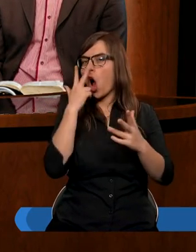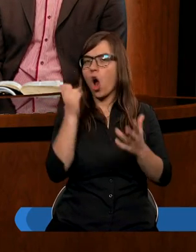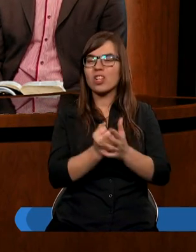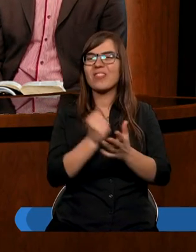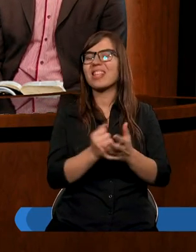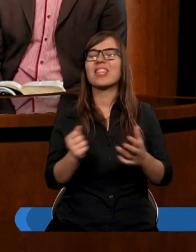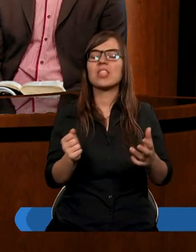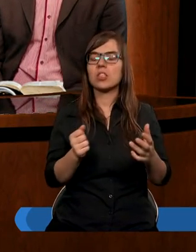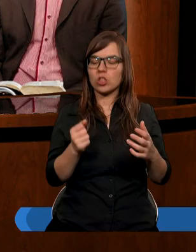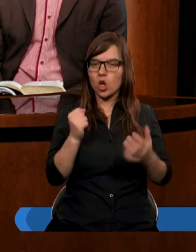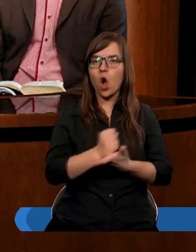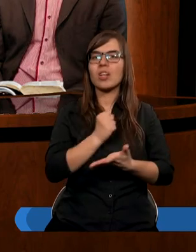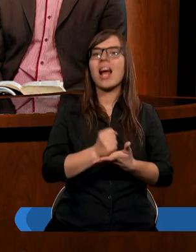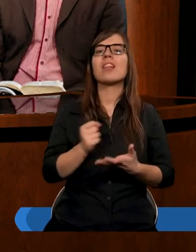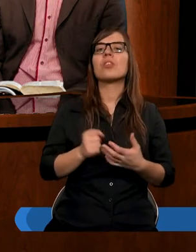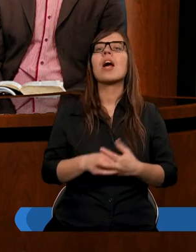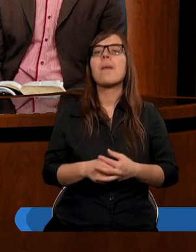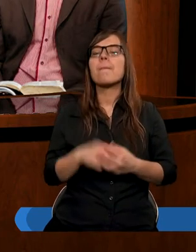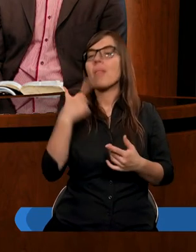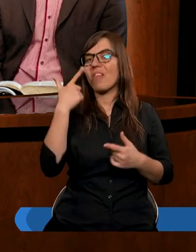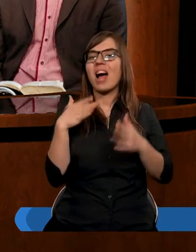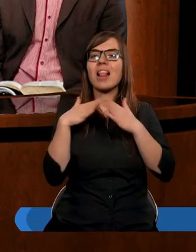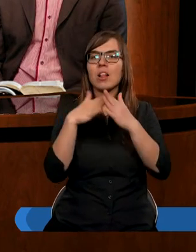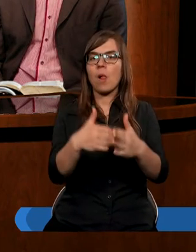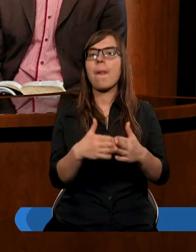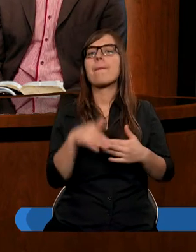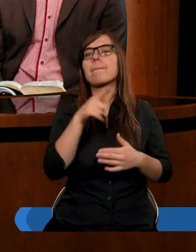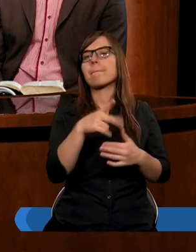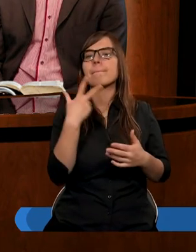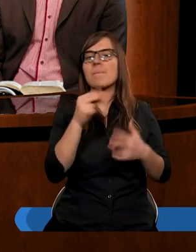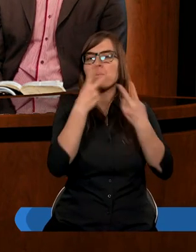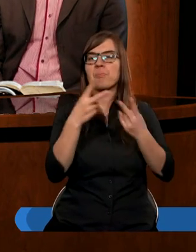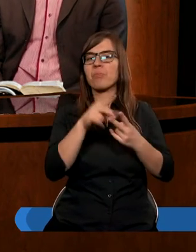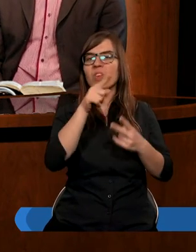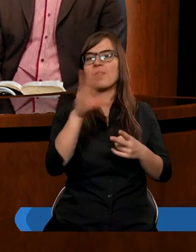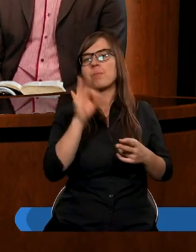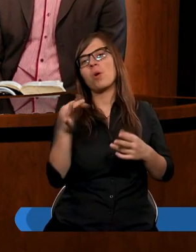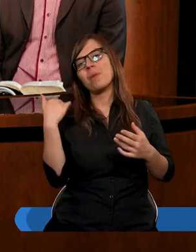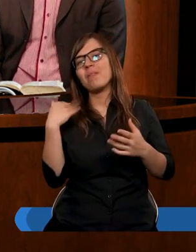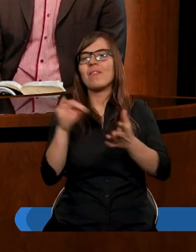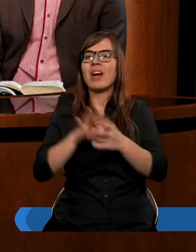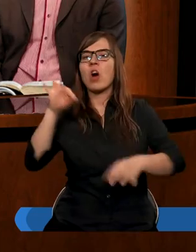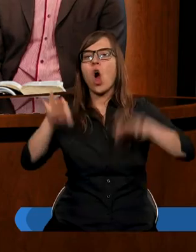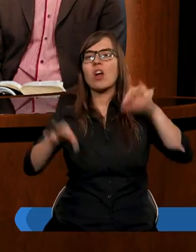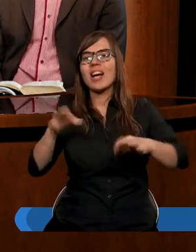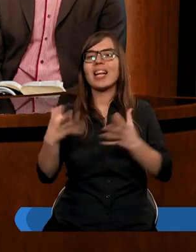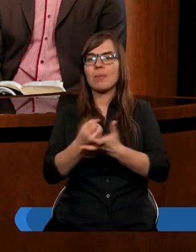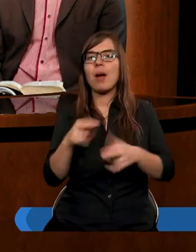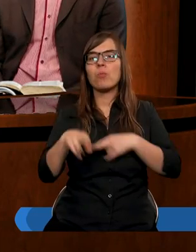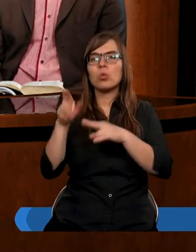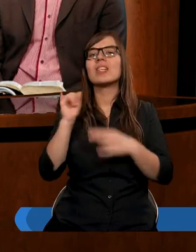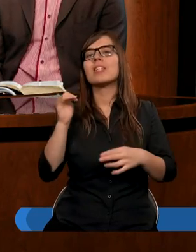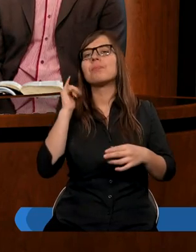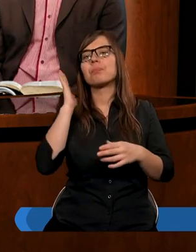konieczne przez dwa tygodnie nie odwiedzałem ich bo w pewnej konferencji brałem udział